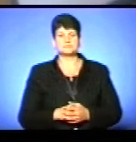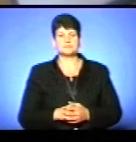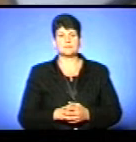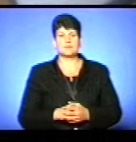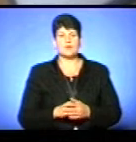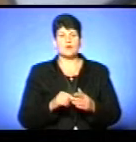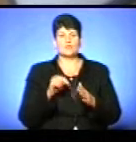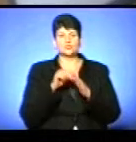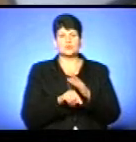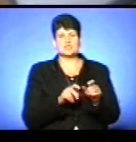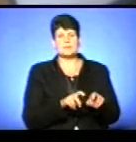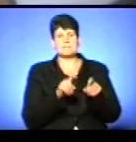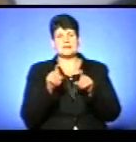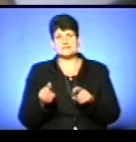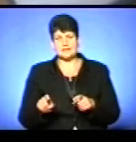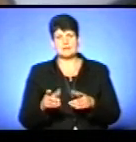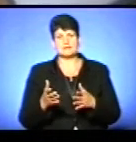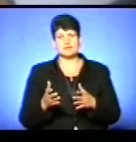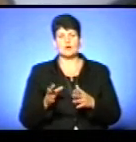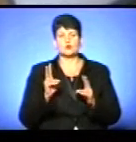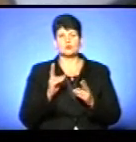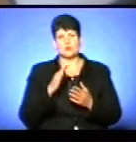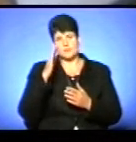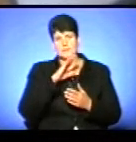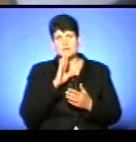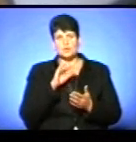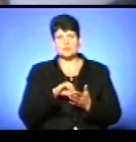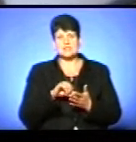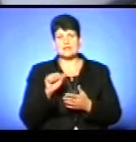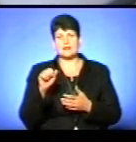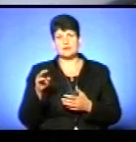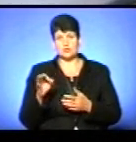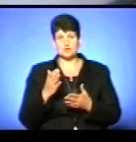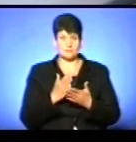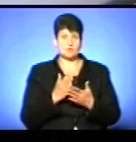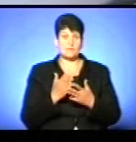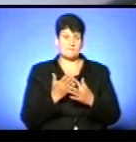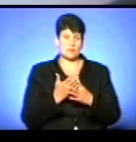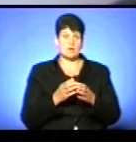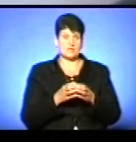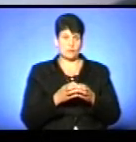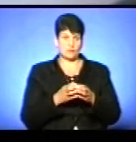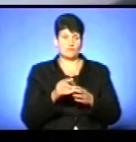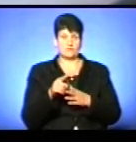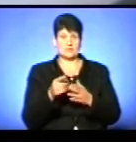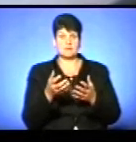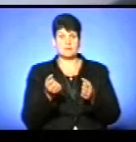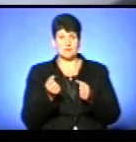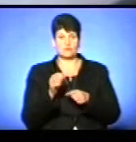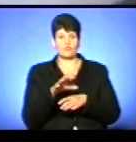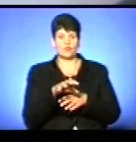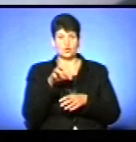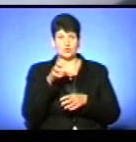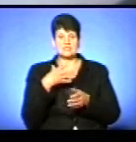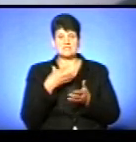Внутрішні переселенці, студенти, батьки, учасники МАТО, вони, якщо мають якусь пільгову категорію, вони беруть, фотографують